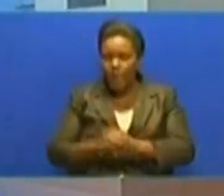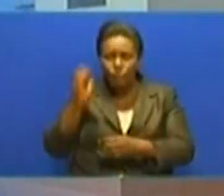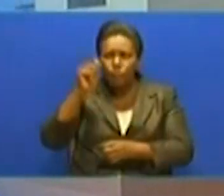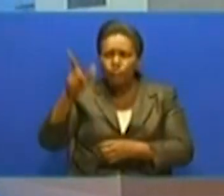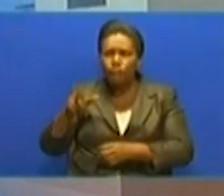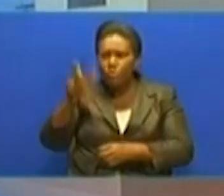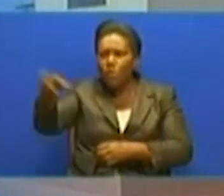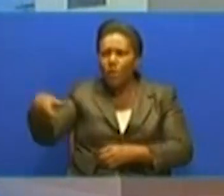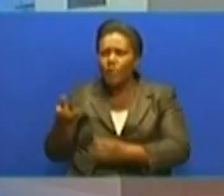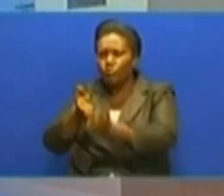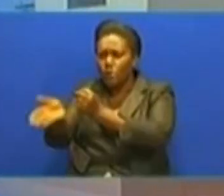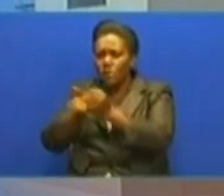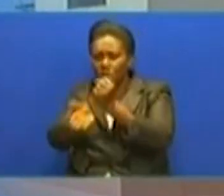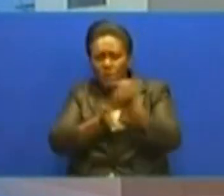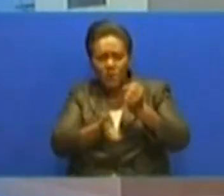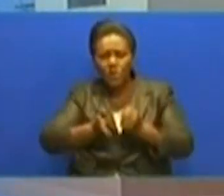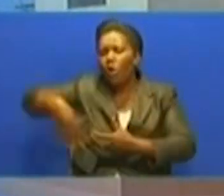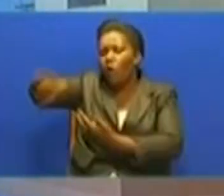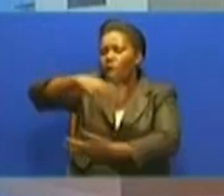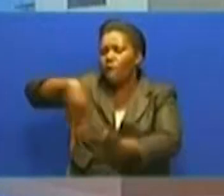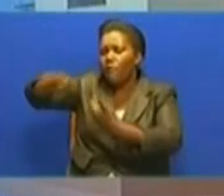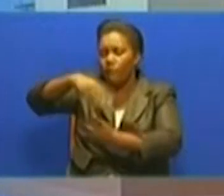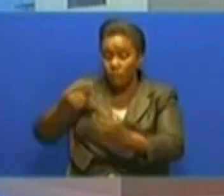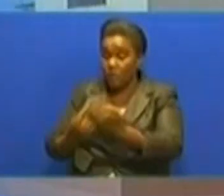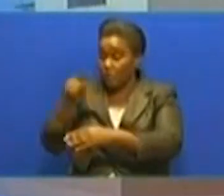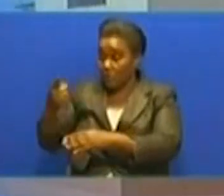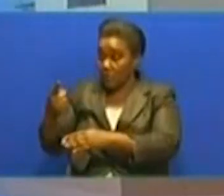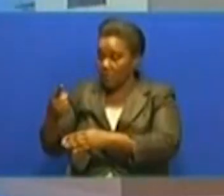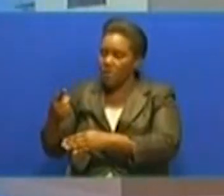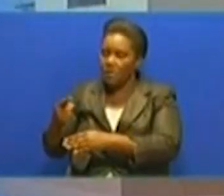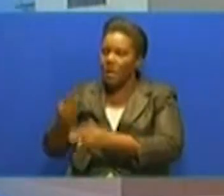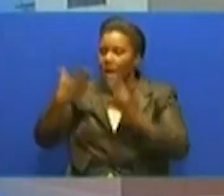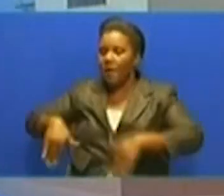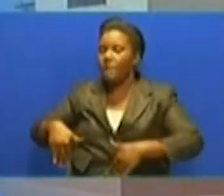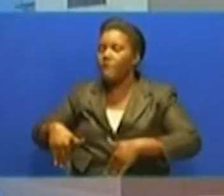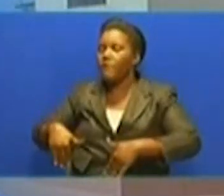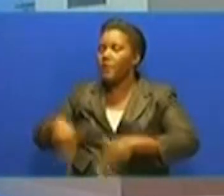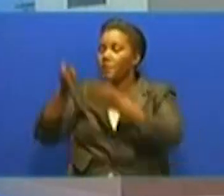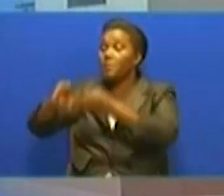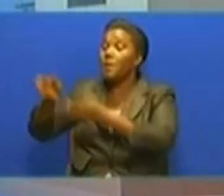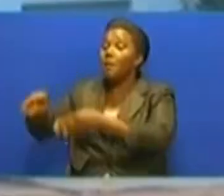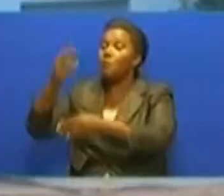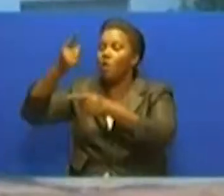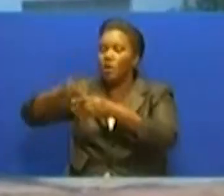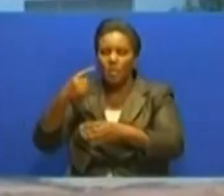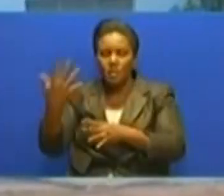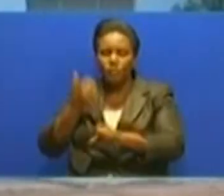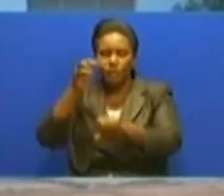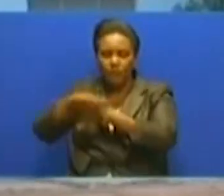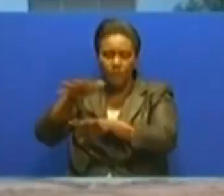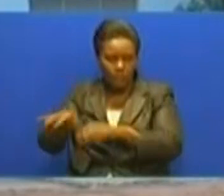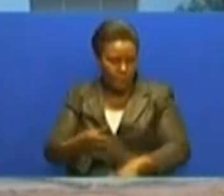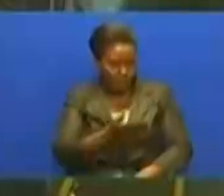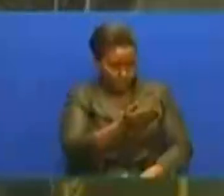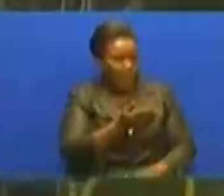serikali mbaini uwepo wabadi ya watu wana uchinja wa nyama Karika maineo siurasmi evo kwa tarisha afya za walaji Tarifa zaidi na